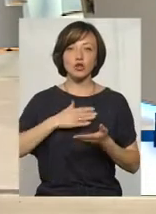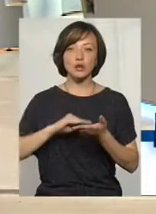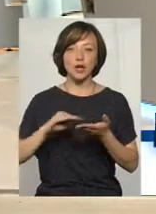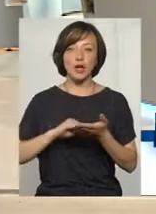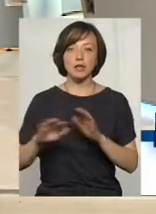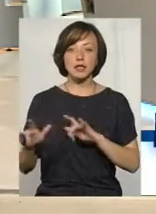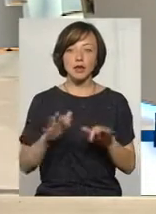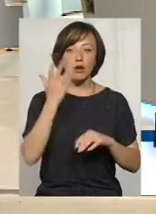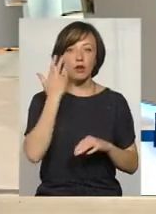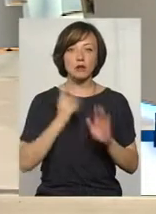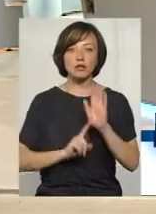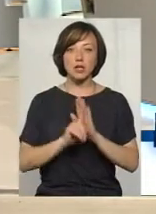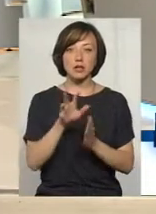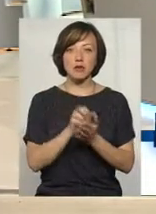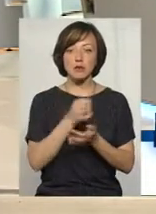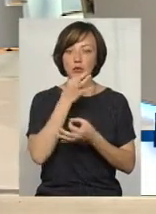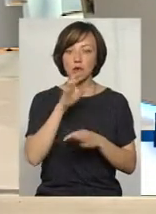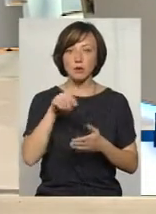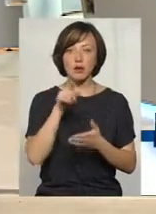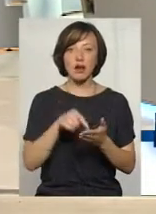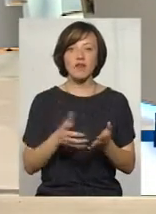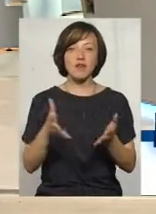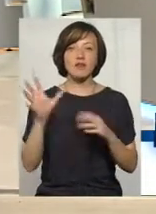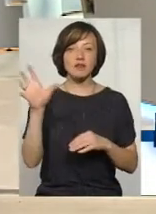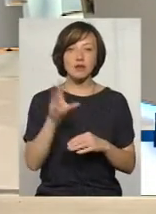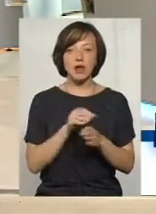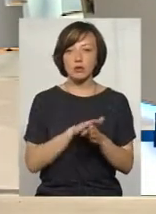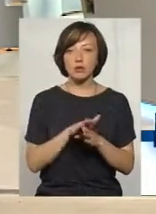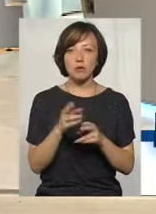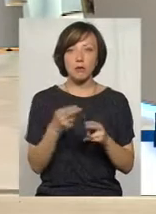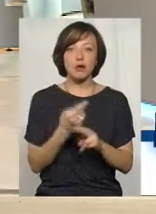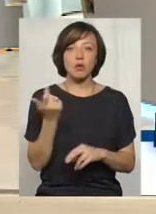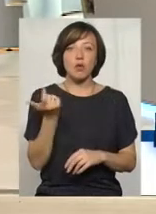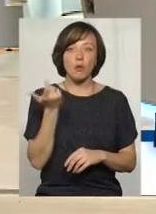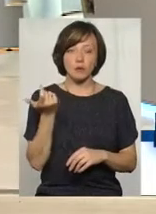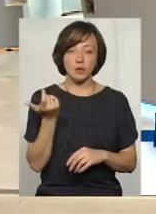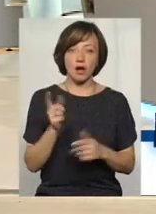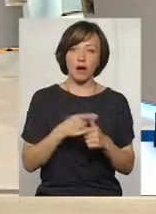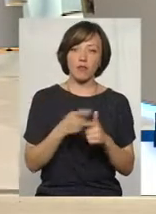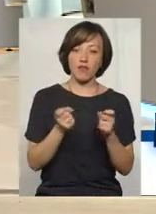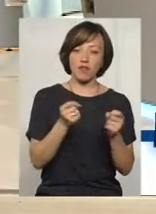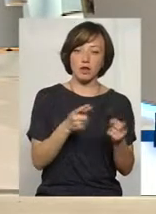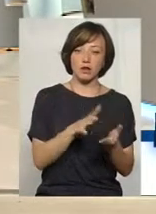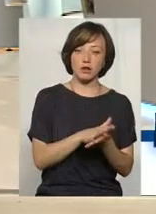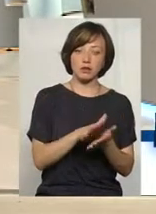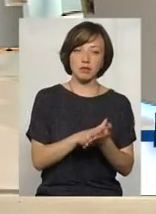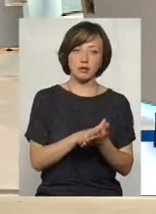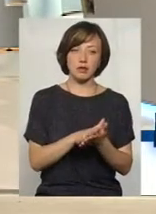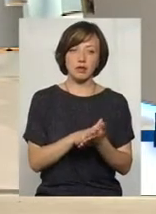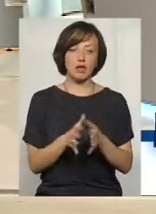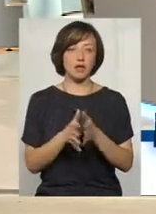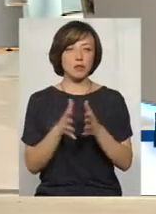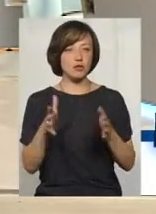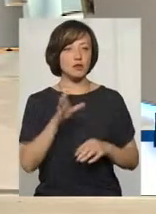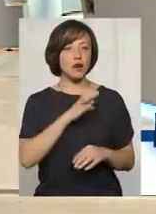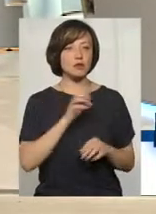діяльності, коли починаєш займатися будь-яким питанням, виявляється, що все це абсолютно безгоспне. І його або викидають на смітник, як найбільше